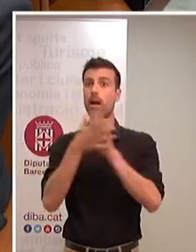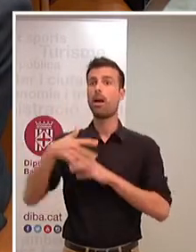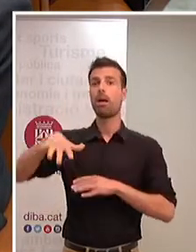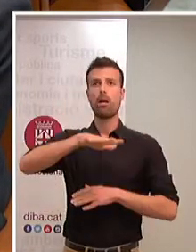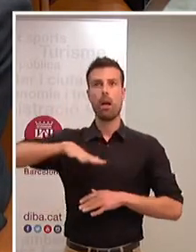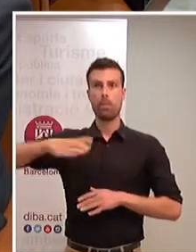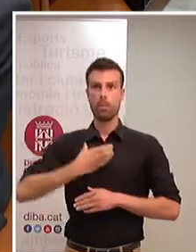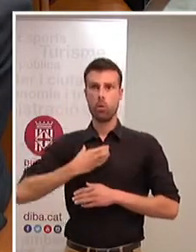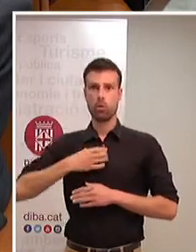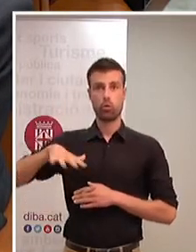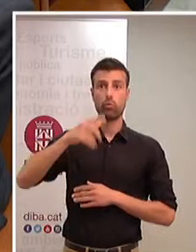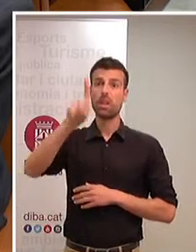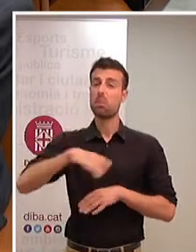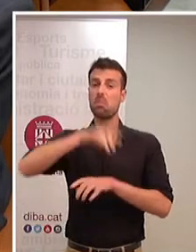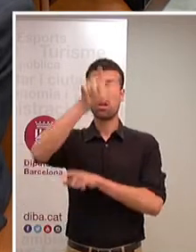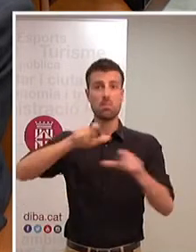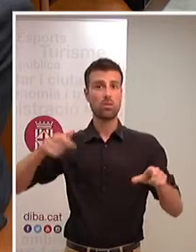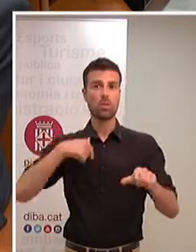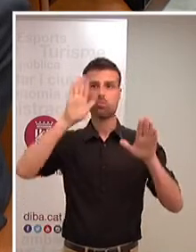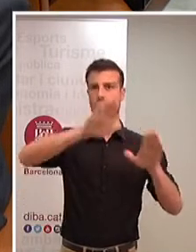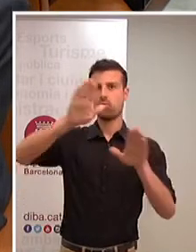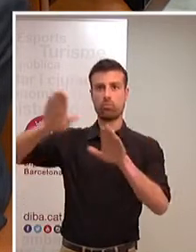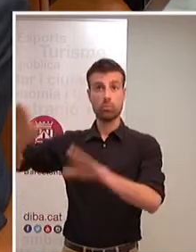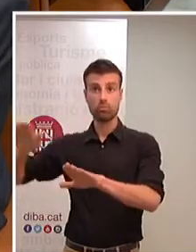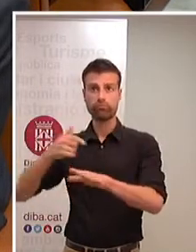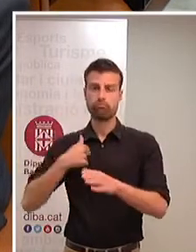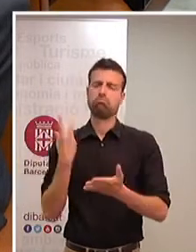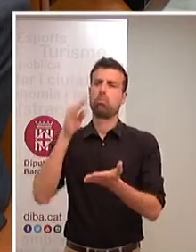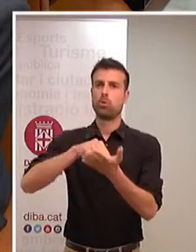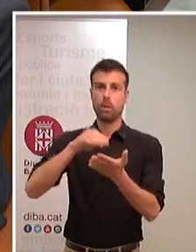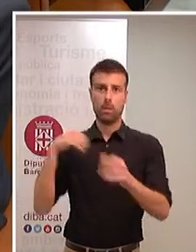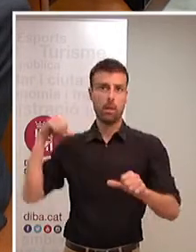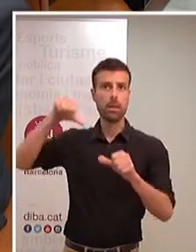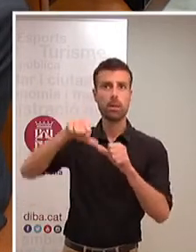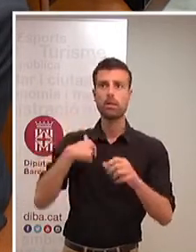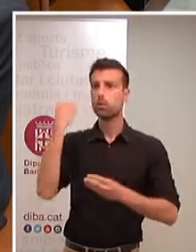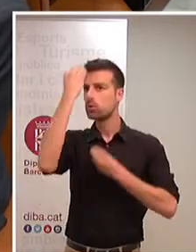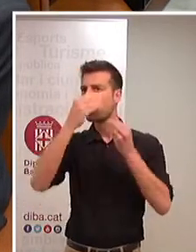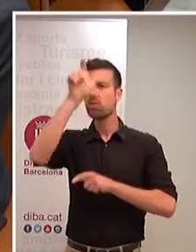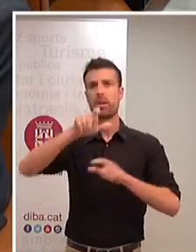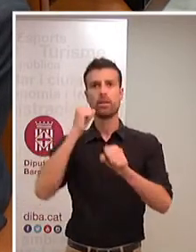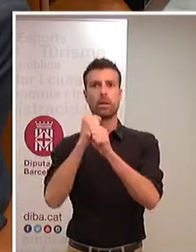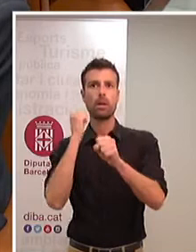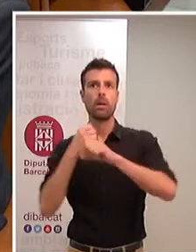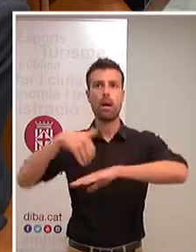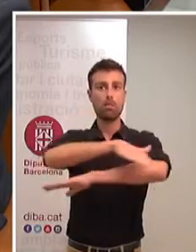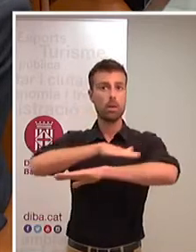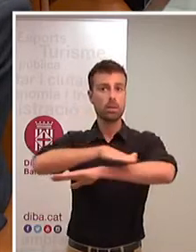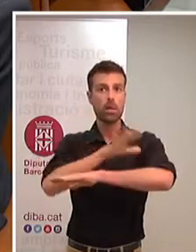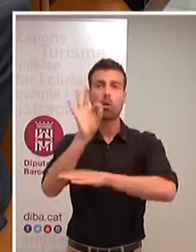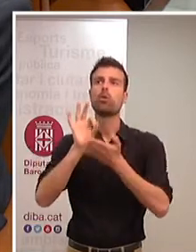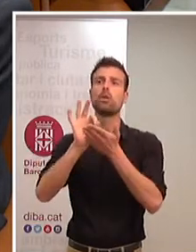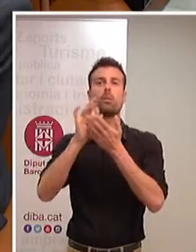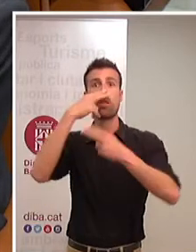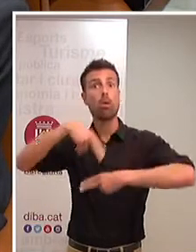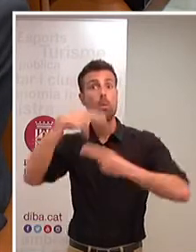i del bé comú. Sovint, jo crec que la gent que estem en administracions i que fem un servei públic, parlem